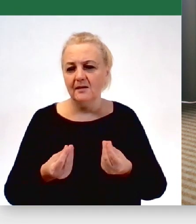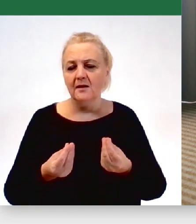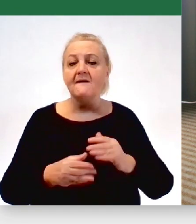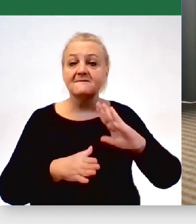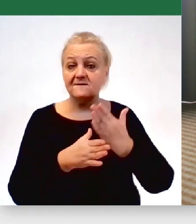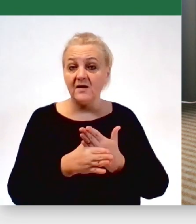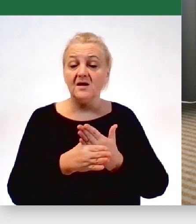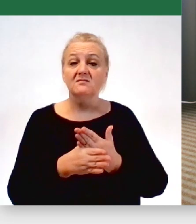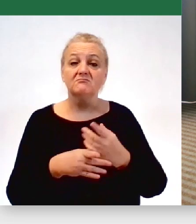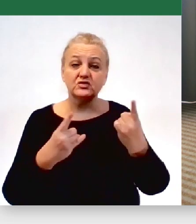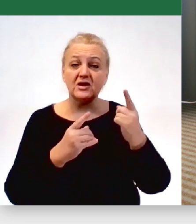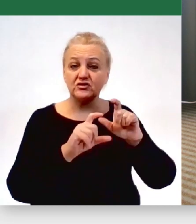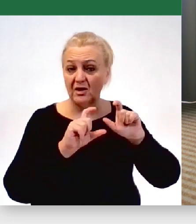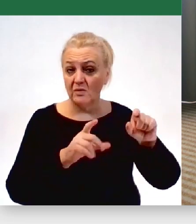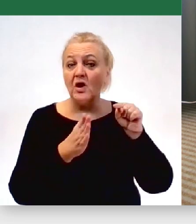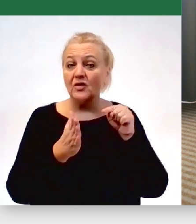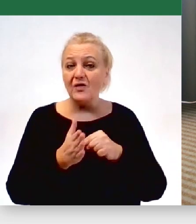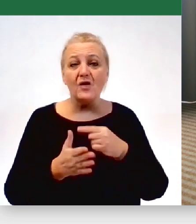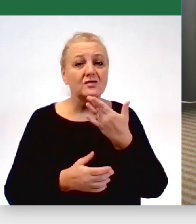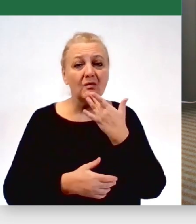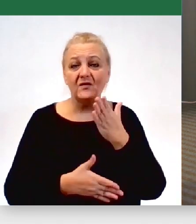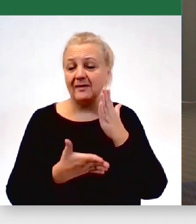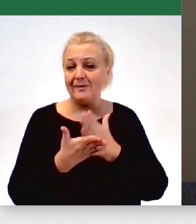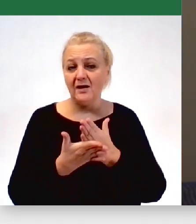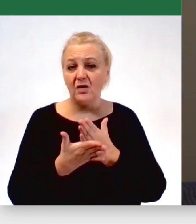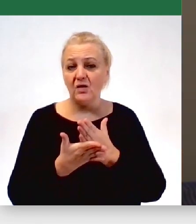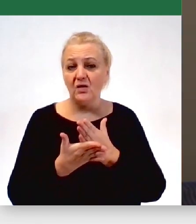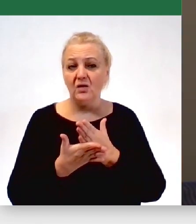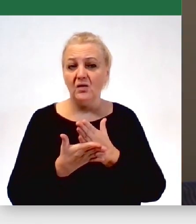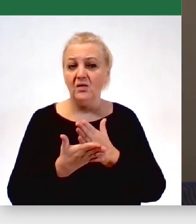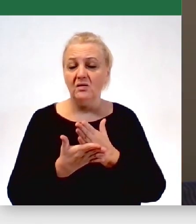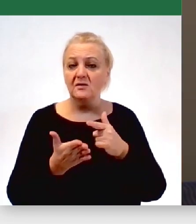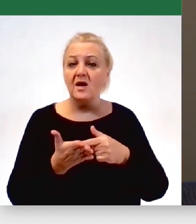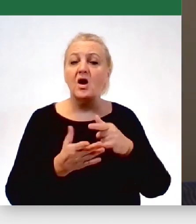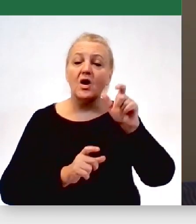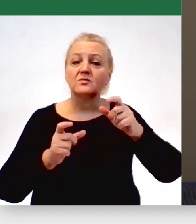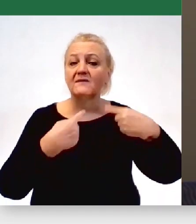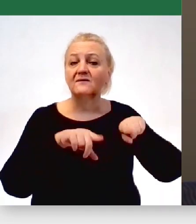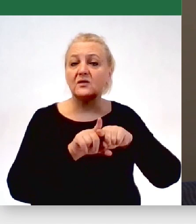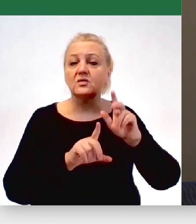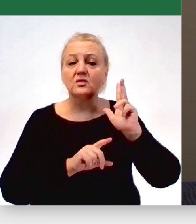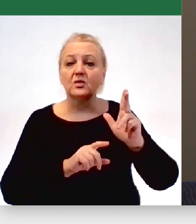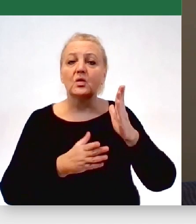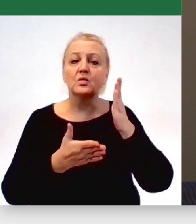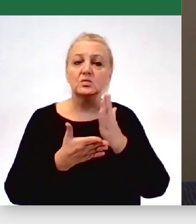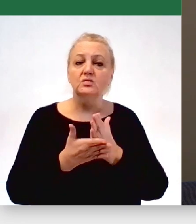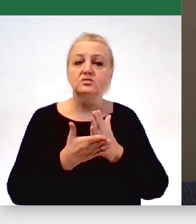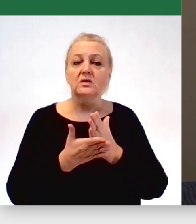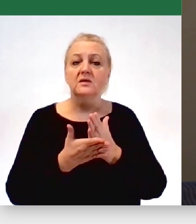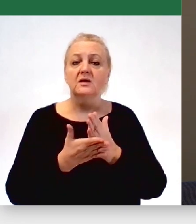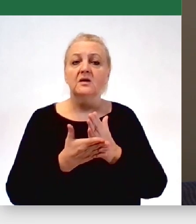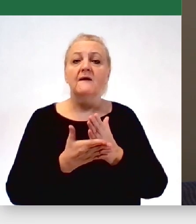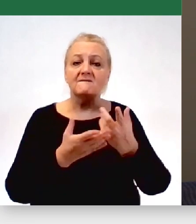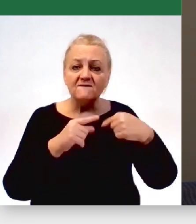i przedsiębiorstw. I tutaj nie mówię tylko o tych wykonawcach, którzy już ostatecznie nam te inwestycje